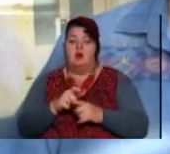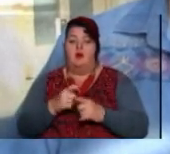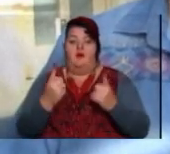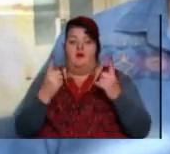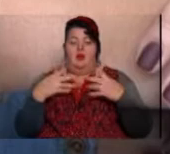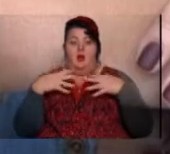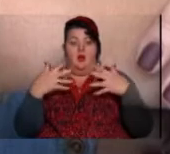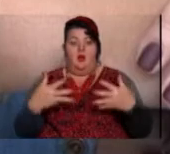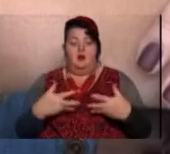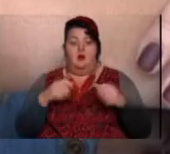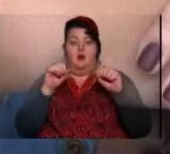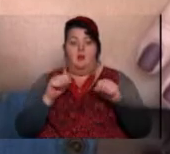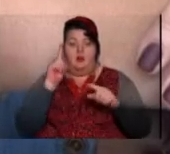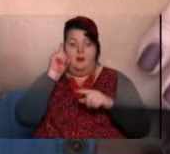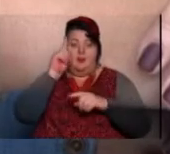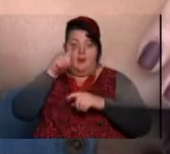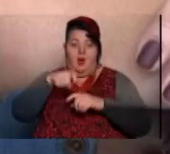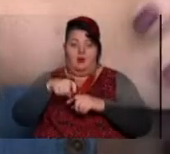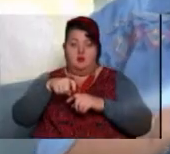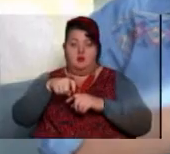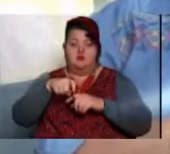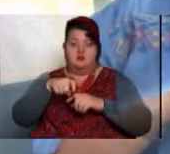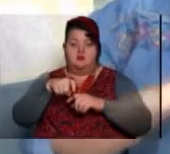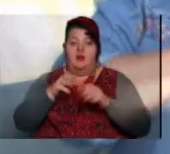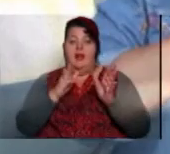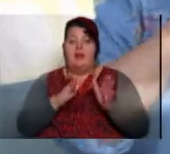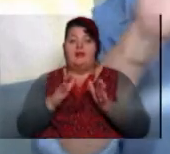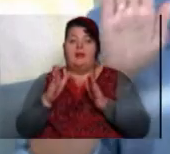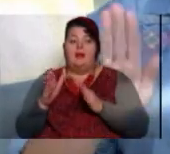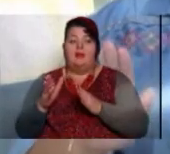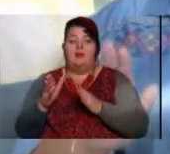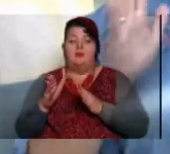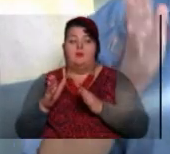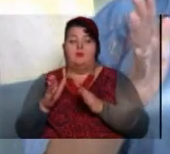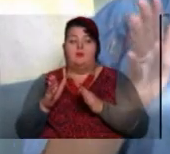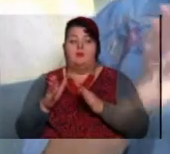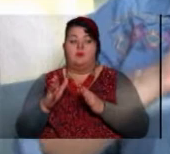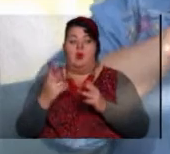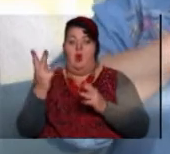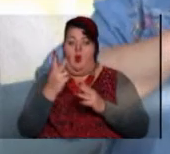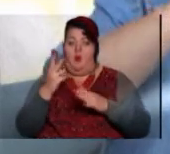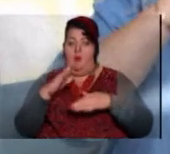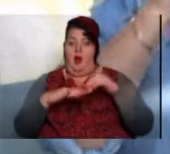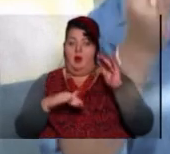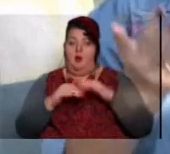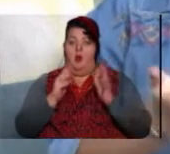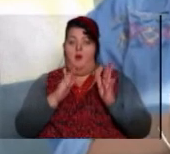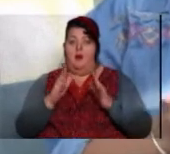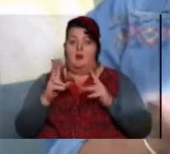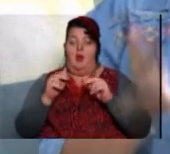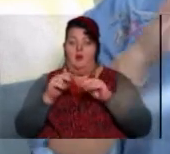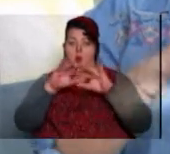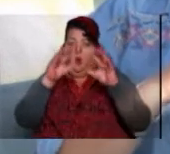це можна робити нагнувшись взагалі вперед. Тільки обома руками і тільки по